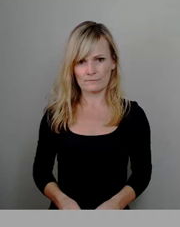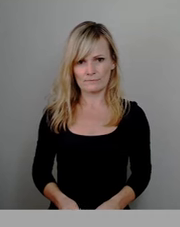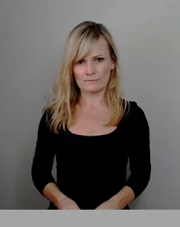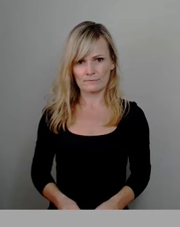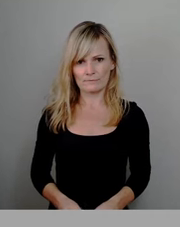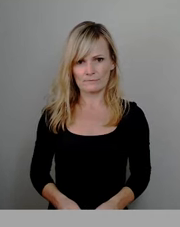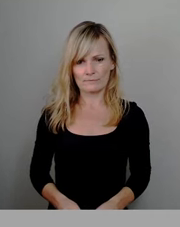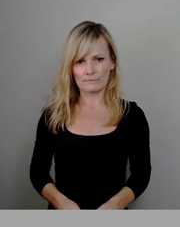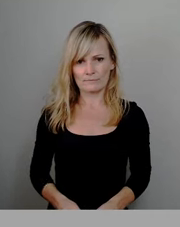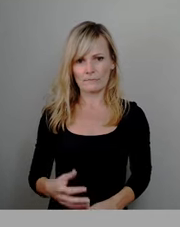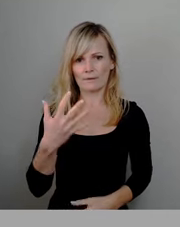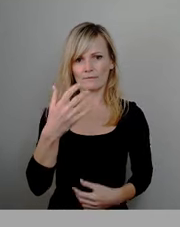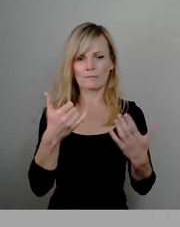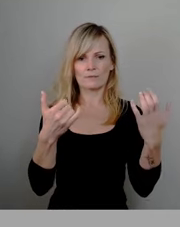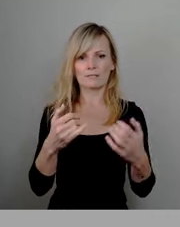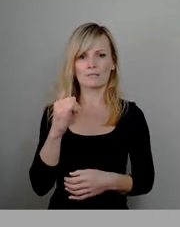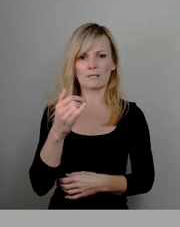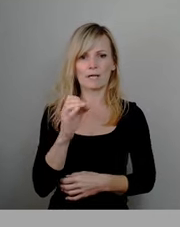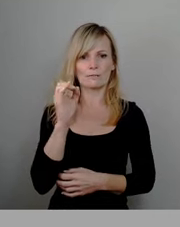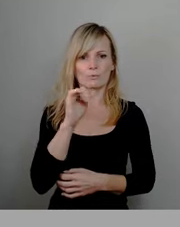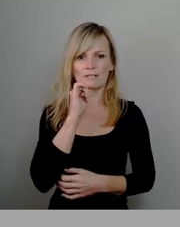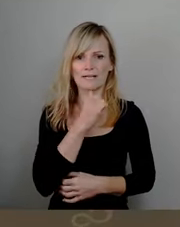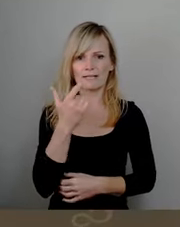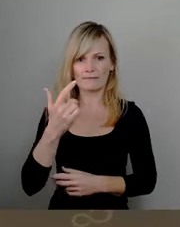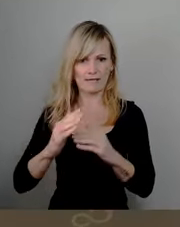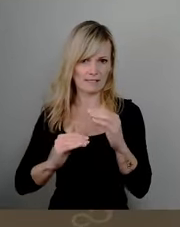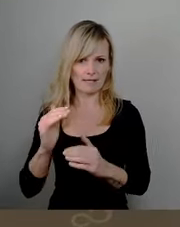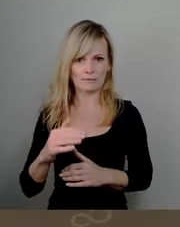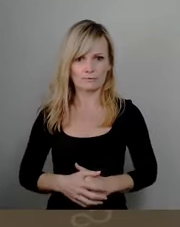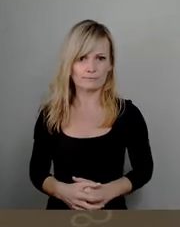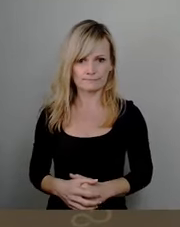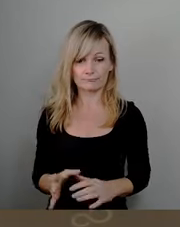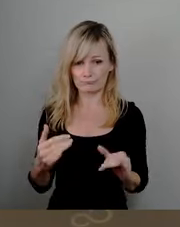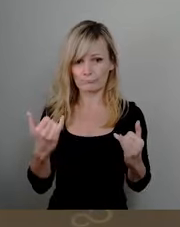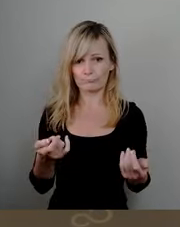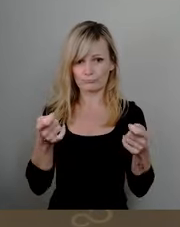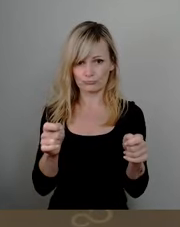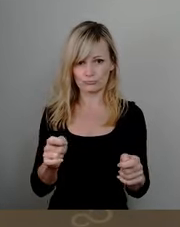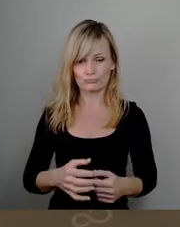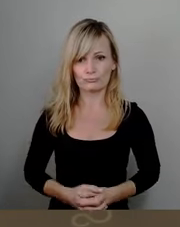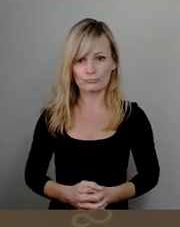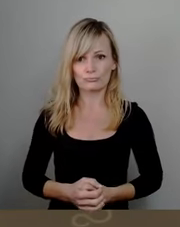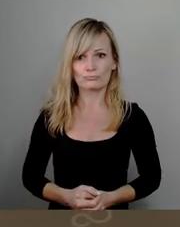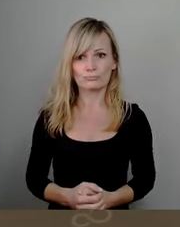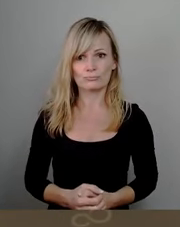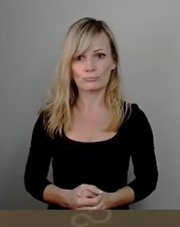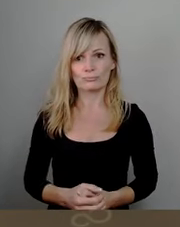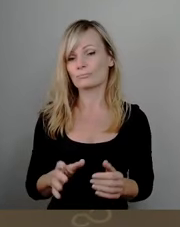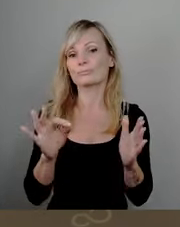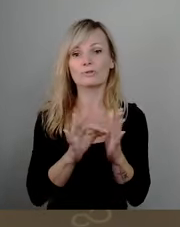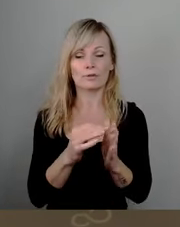65 Ja, 0, 9, 2 Enthaltungen ebenfalls mehrheitlich so beschlossen. Wir gehen weiter Top 20.